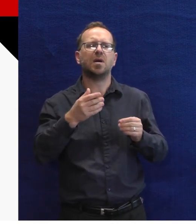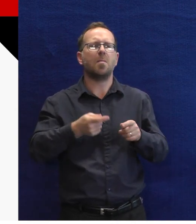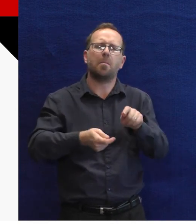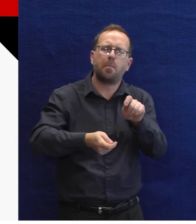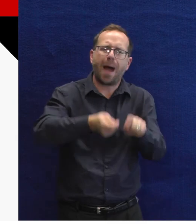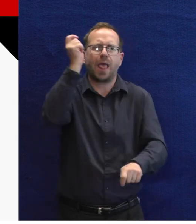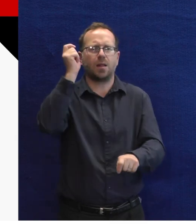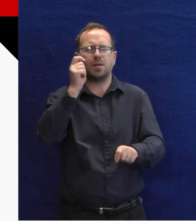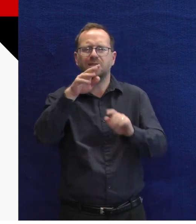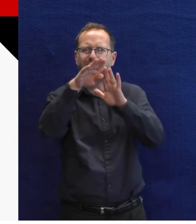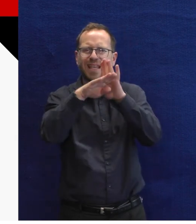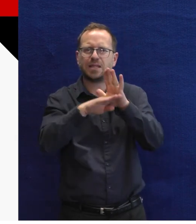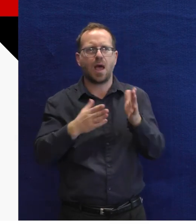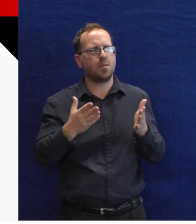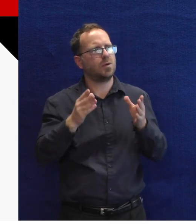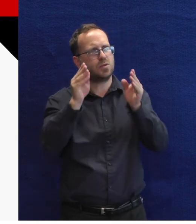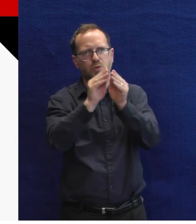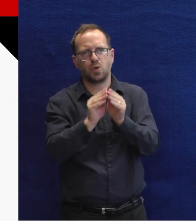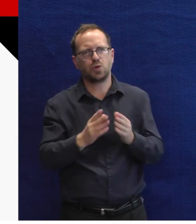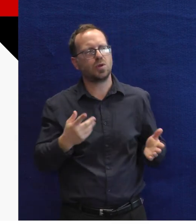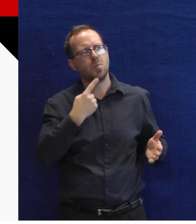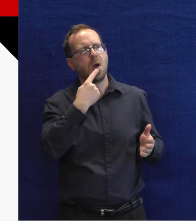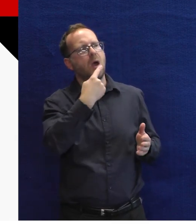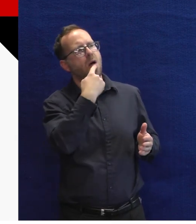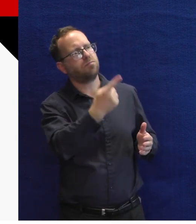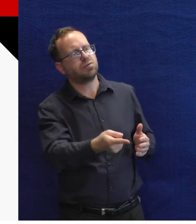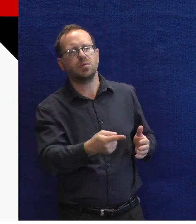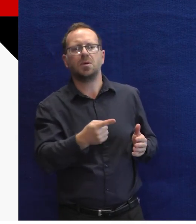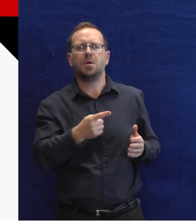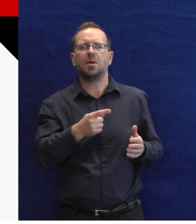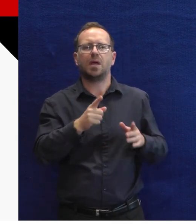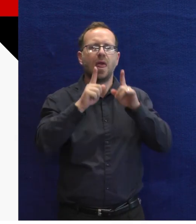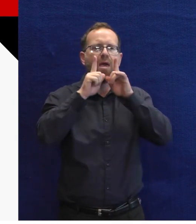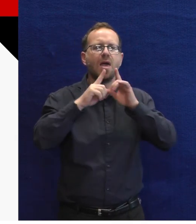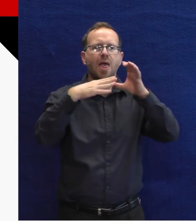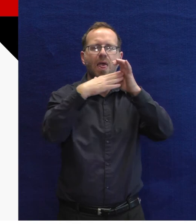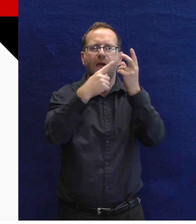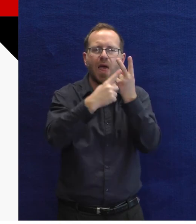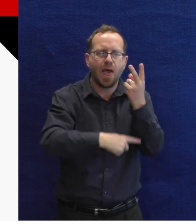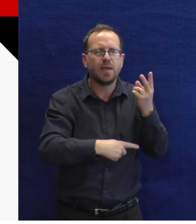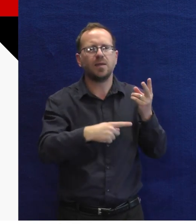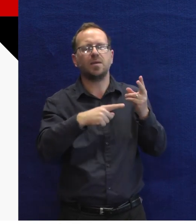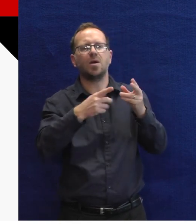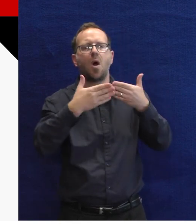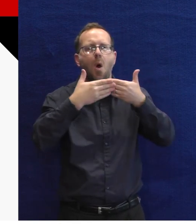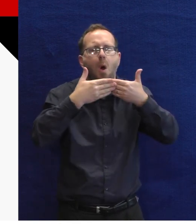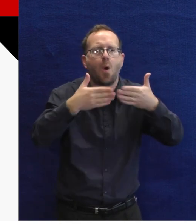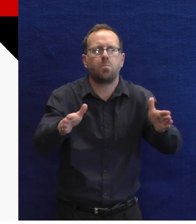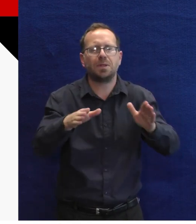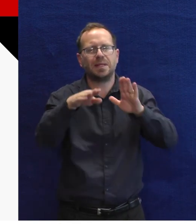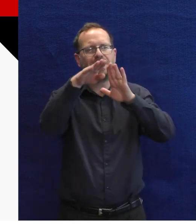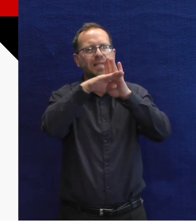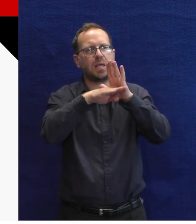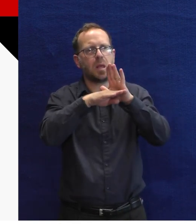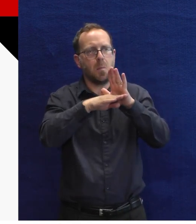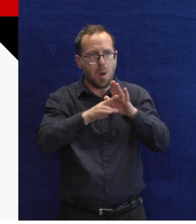říkal teda spouštění té aplikace seznam nějak strašně komplikovaně. Mně teda přijde, že stačí říct hejsily open seznam. Nevím,